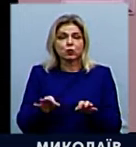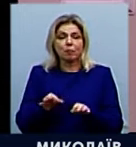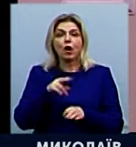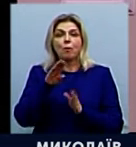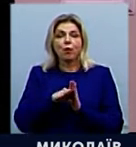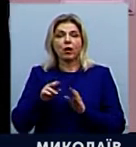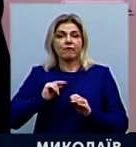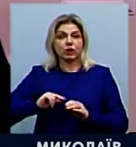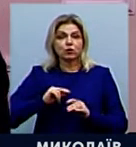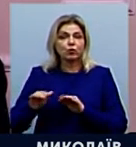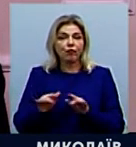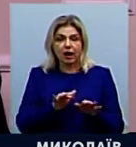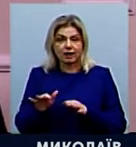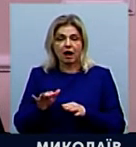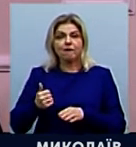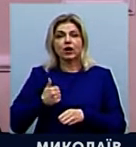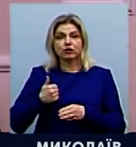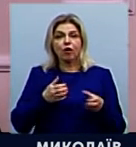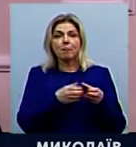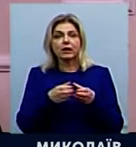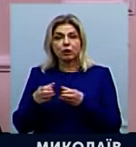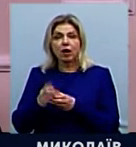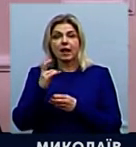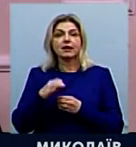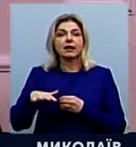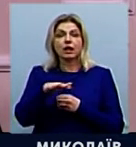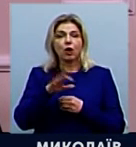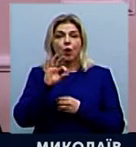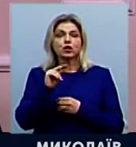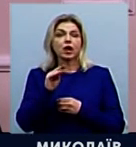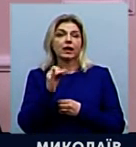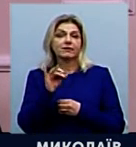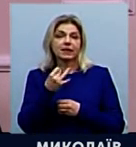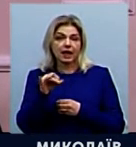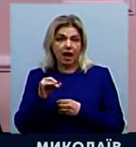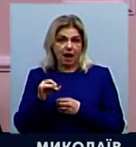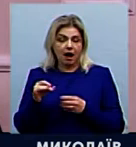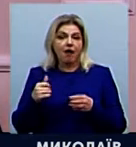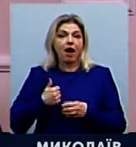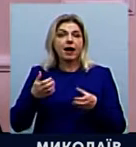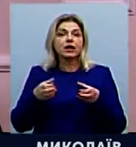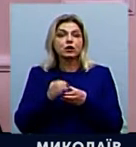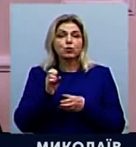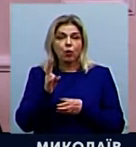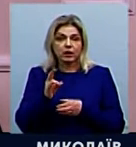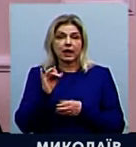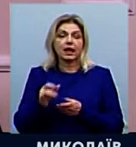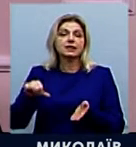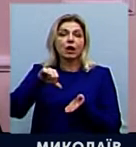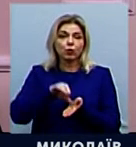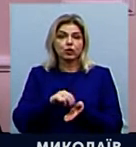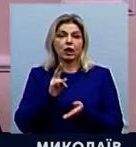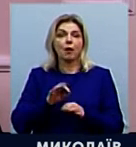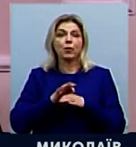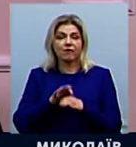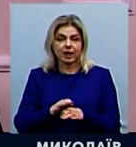підрозділів військових на території Очаківського гарнізону Миколаївської області, а також їх залучення до проведення